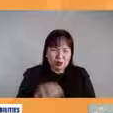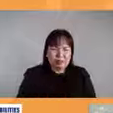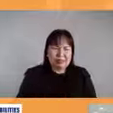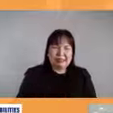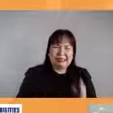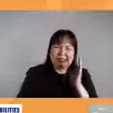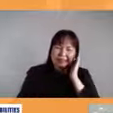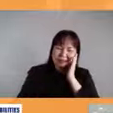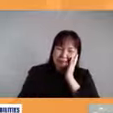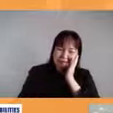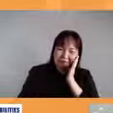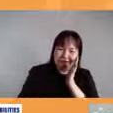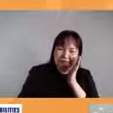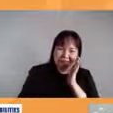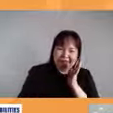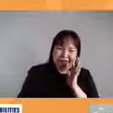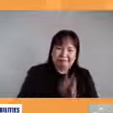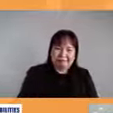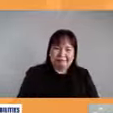so may mga time lang siyang